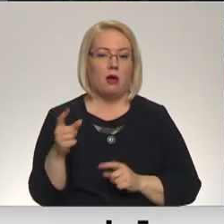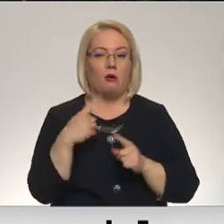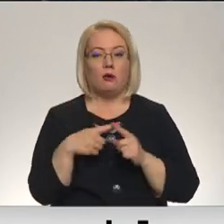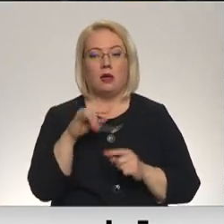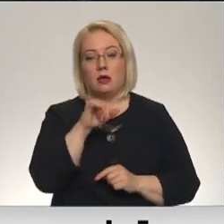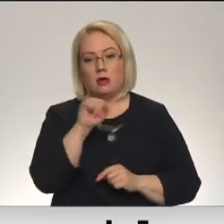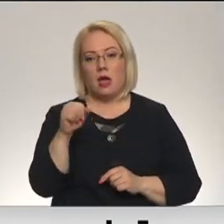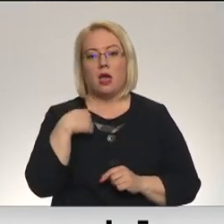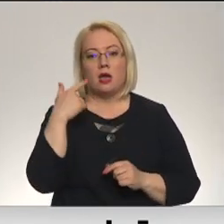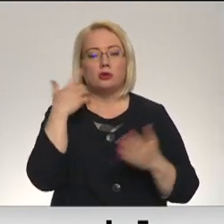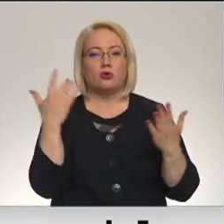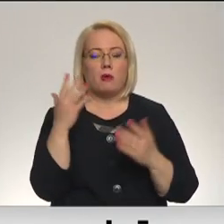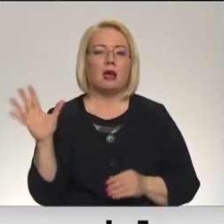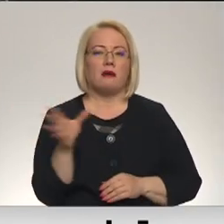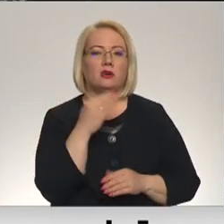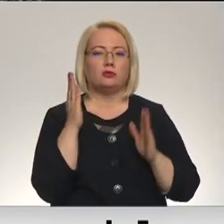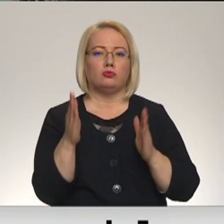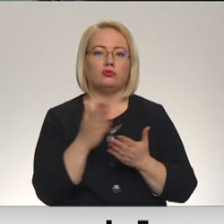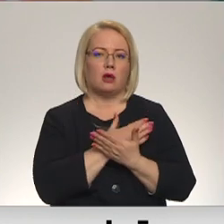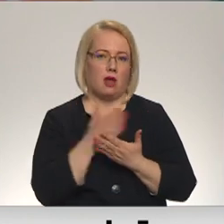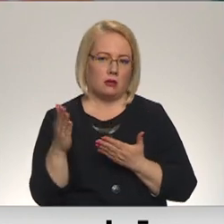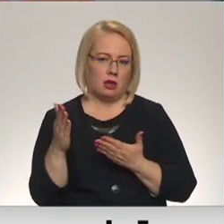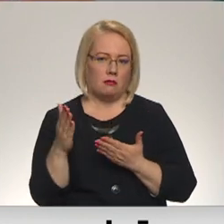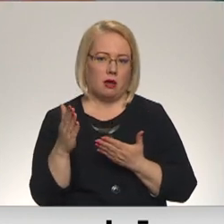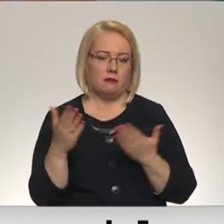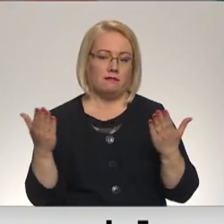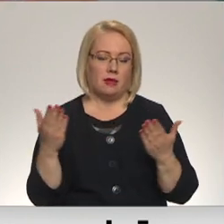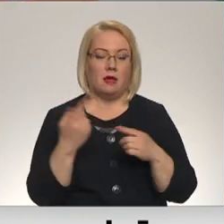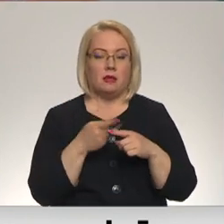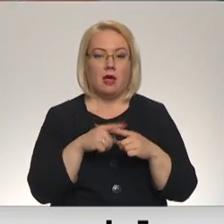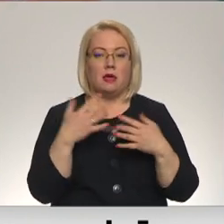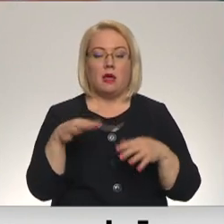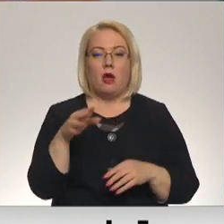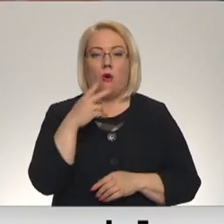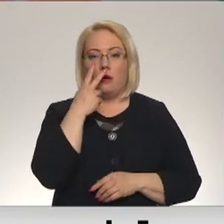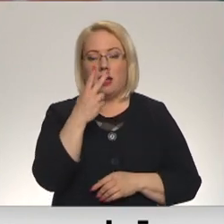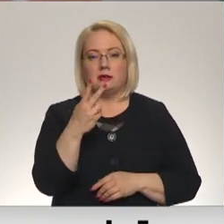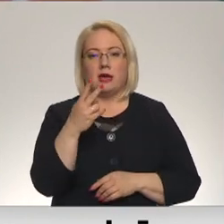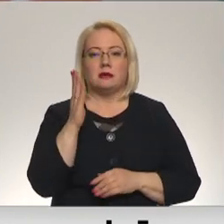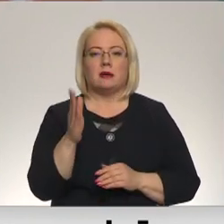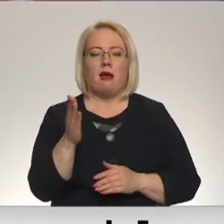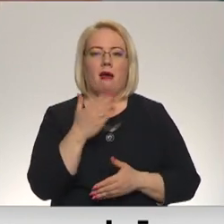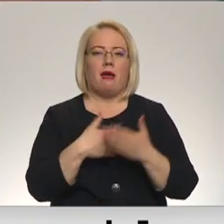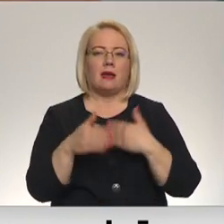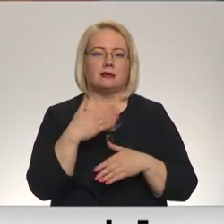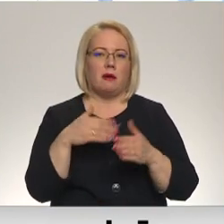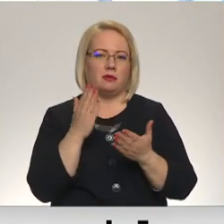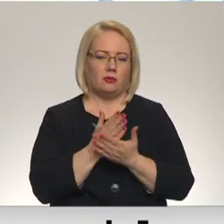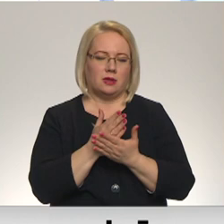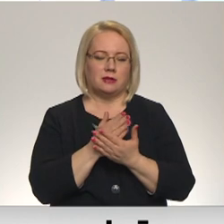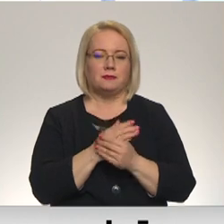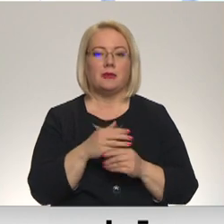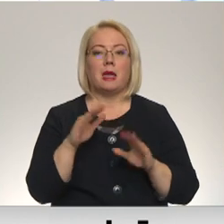Es domāju, ka viss būs kārtībā, bet tad jau redzēs, pēc tam uz attestātu, cik viss būs kārtībā.